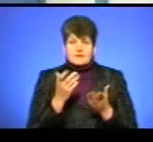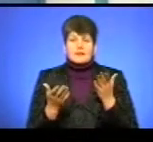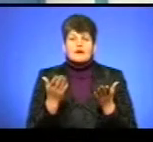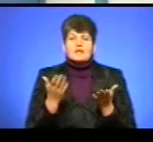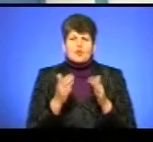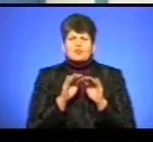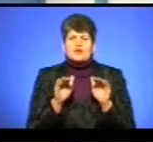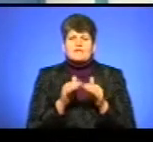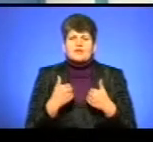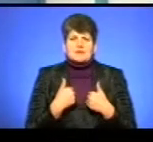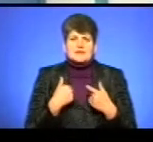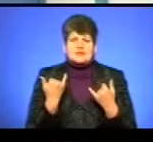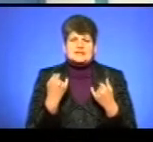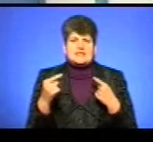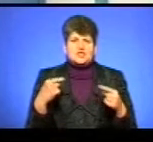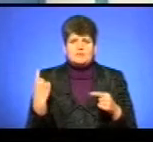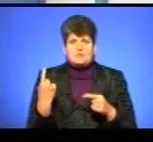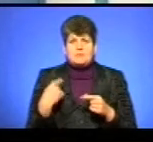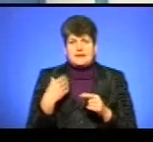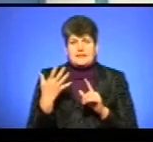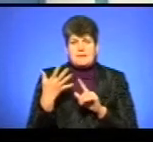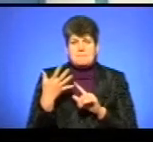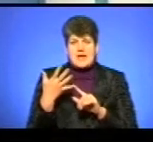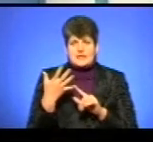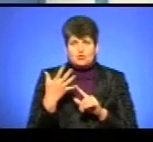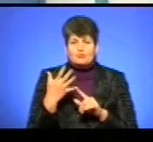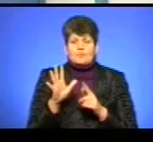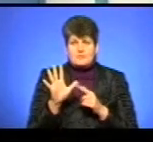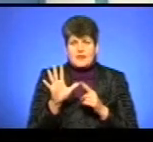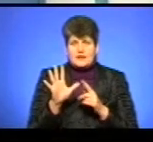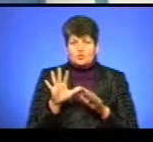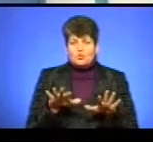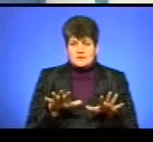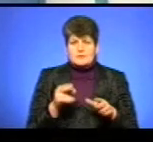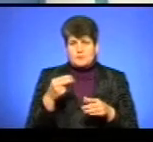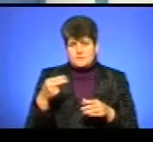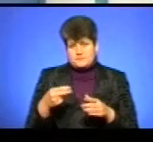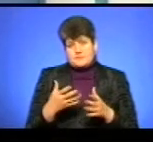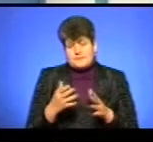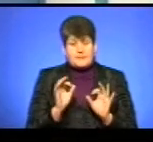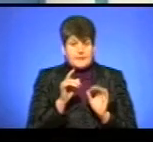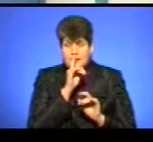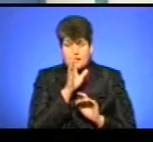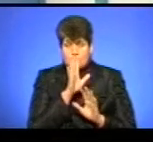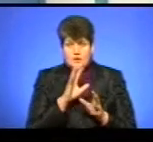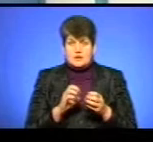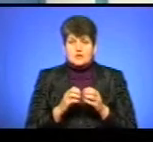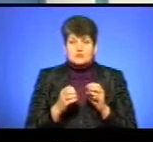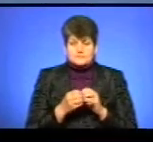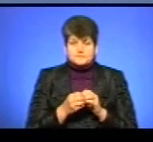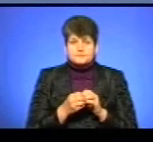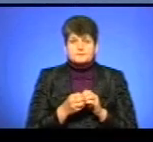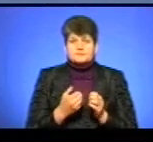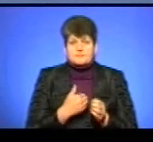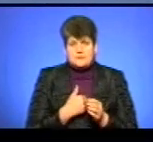рівні ми з іншими областями, ми на п'ятому місці. По підписній кампанії я вважаю, що це є непоганий результат. Звичайно,